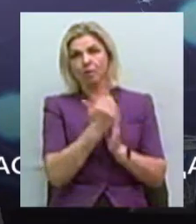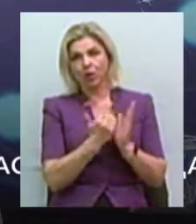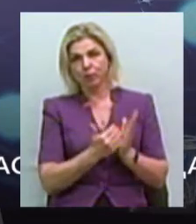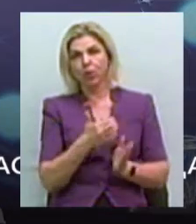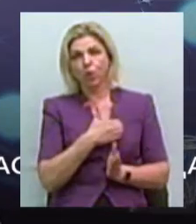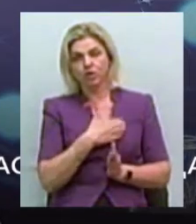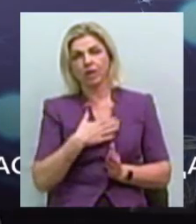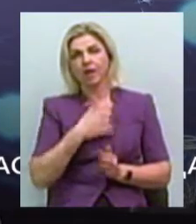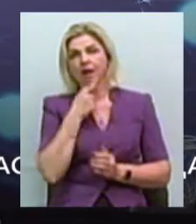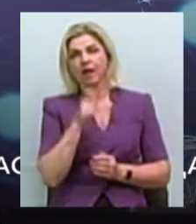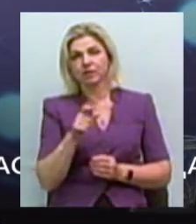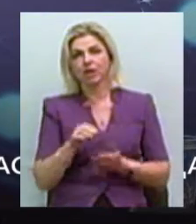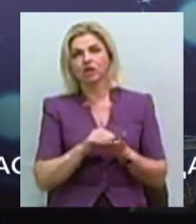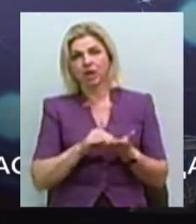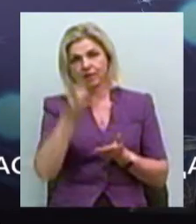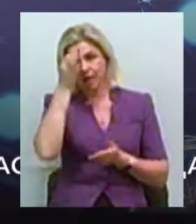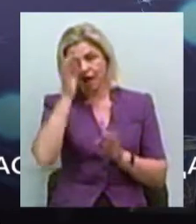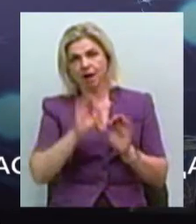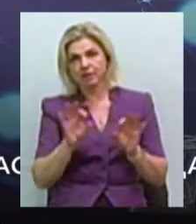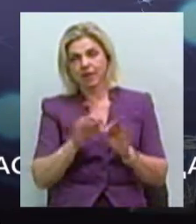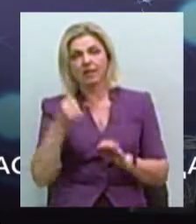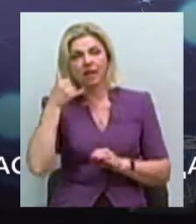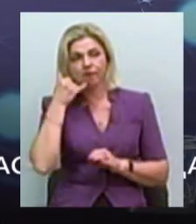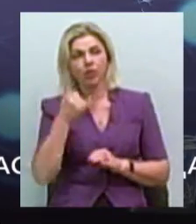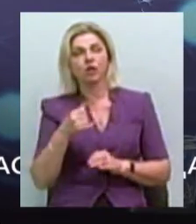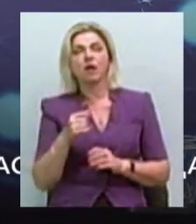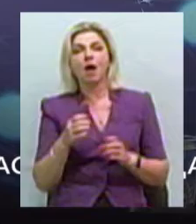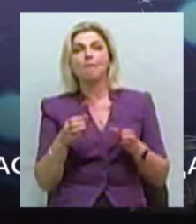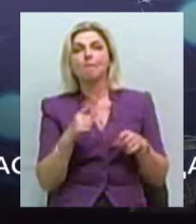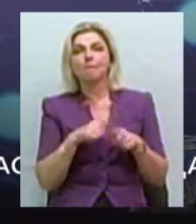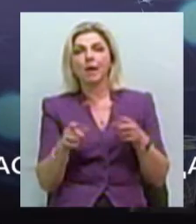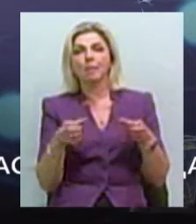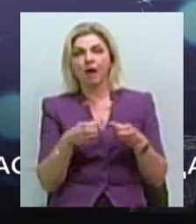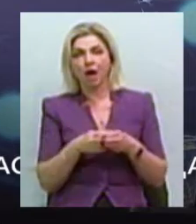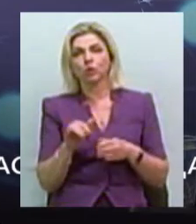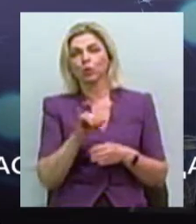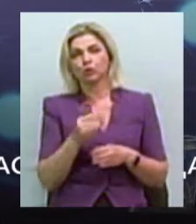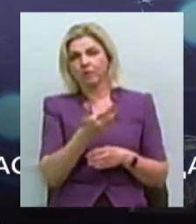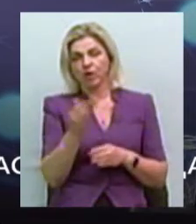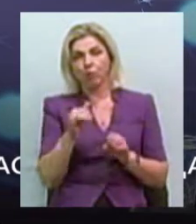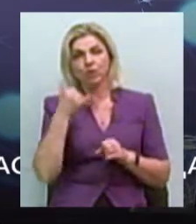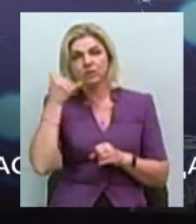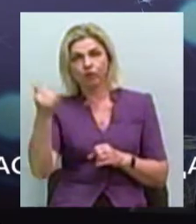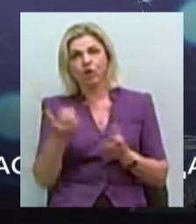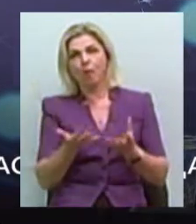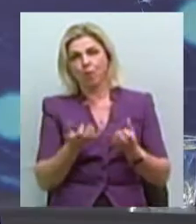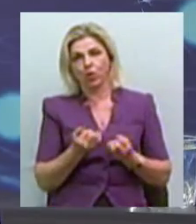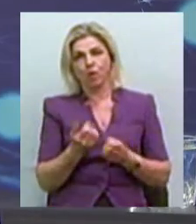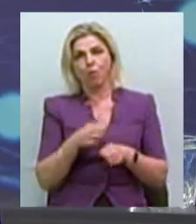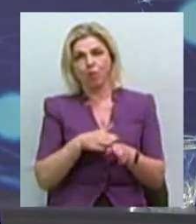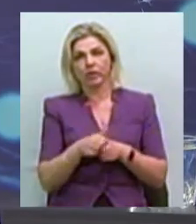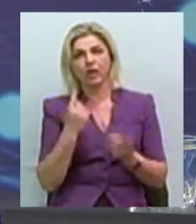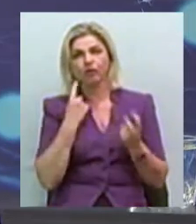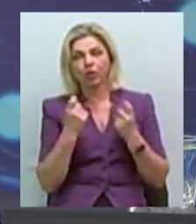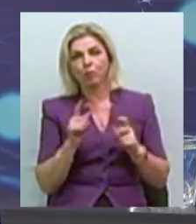б хотіла б для наших глядачів ще раз нагадати телефони мобільних бригад обласної, яку ви можете слухнувати і отримати повністю інформацію, яка